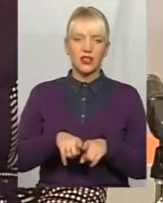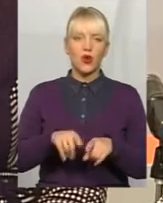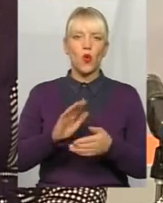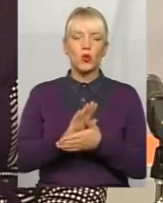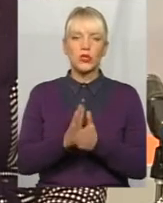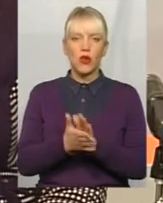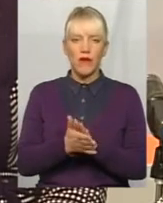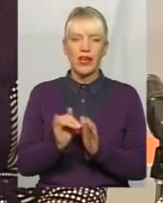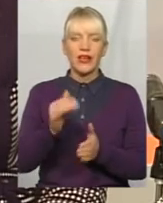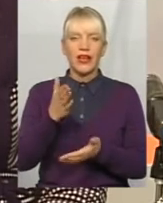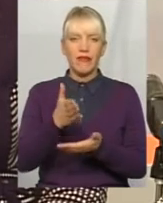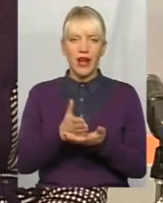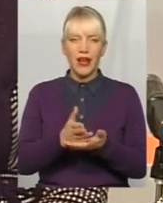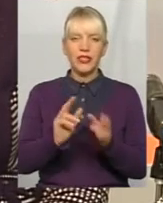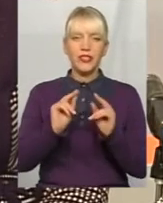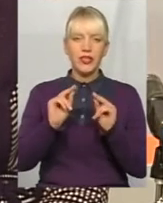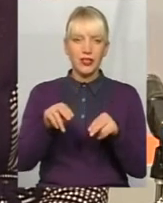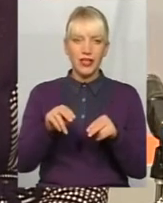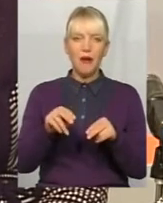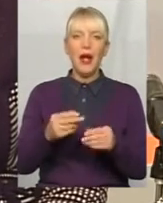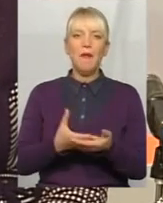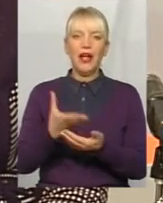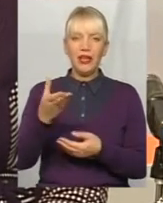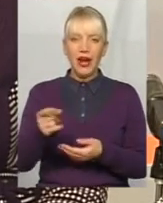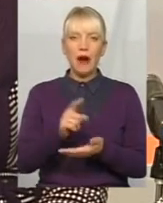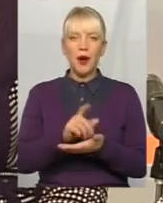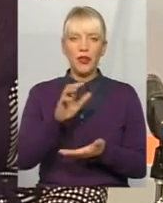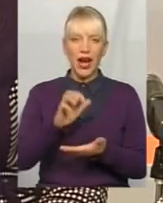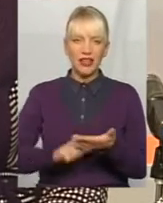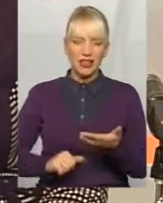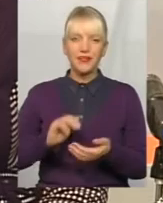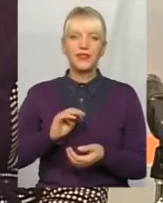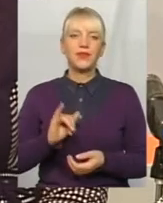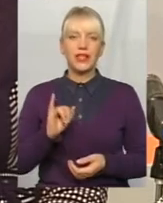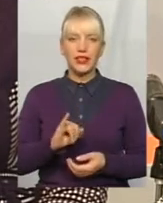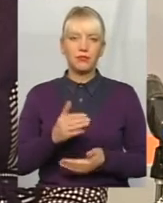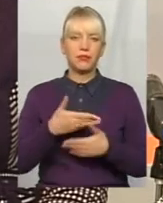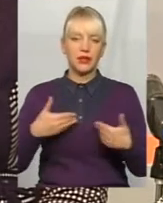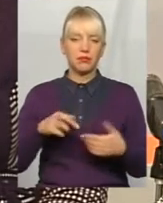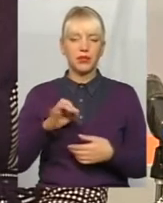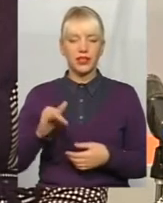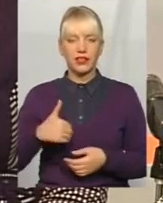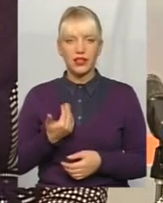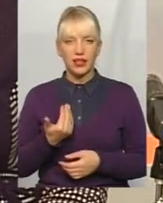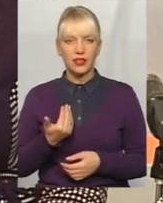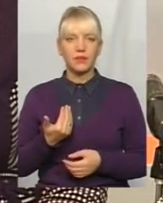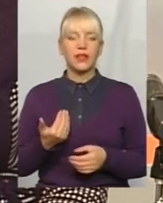і являються честними плотниками податков наших. І ми б хотіли, конечно,